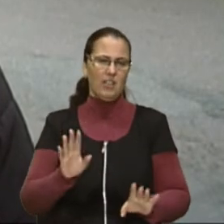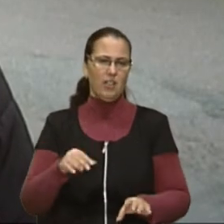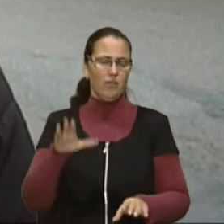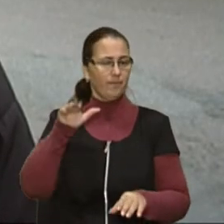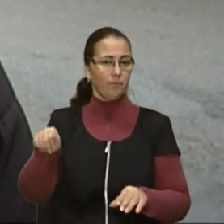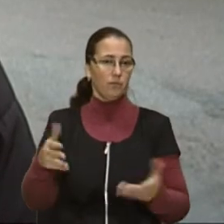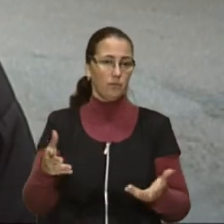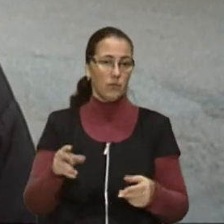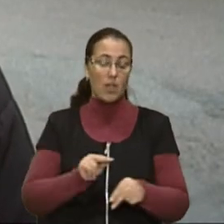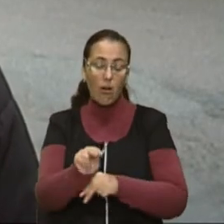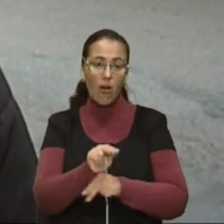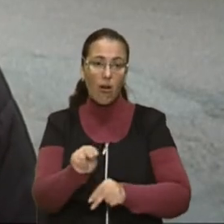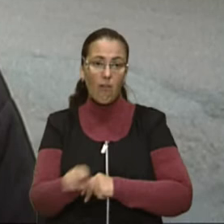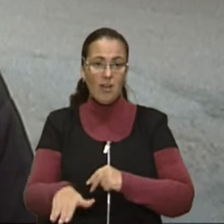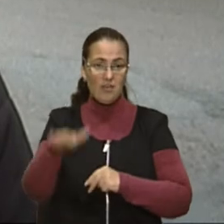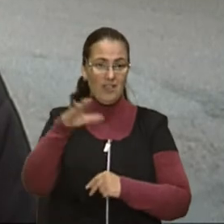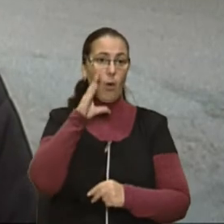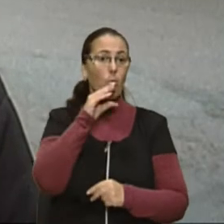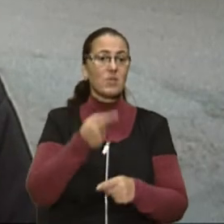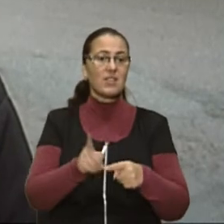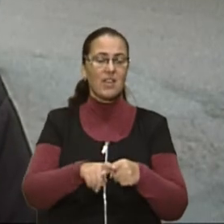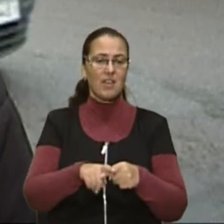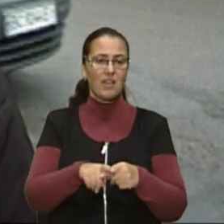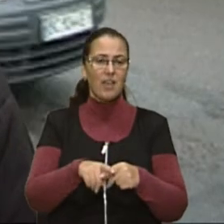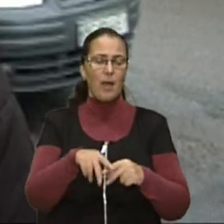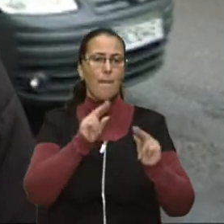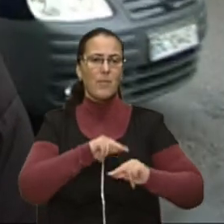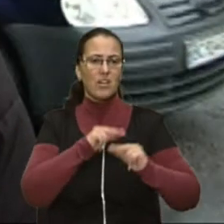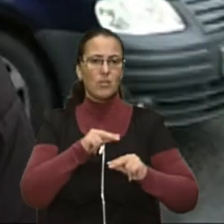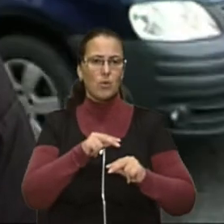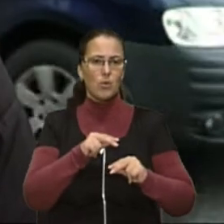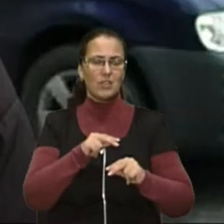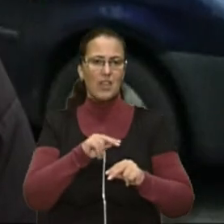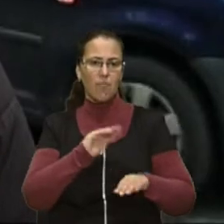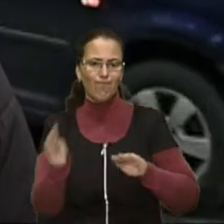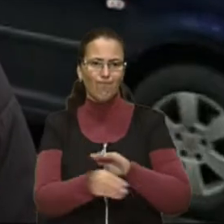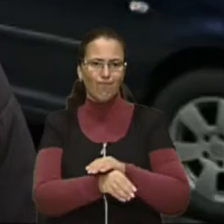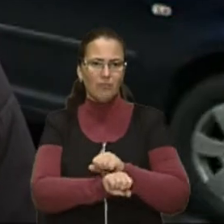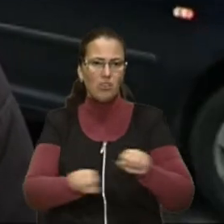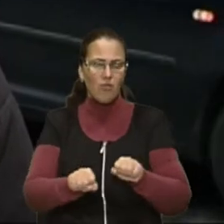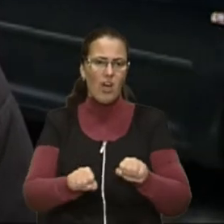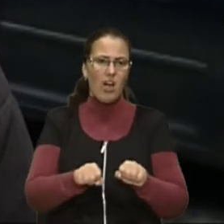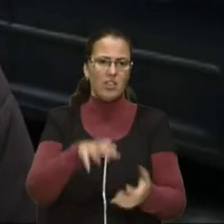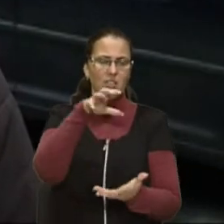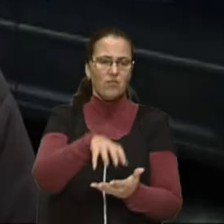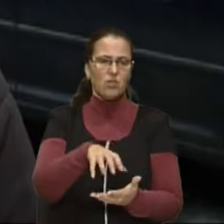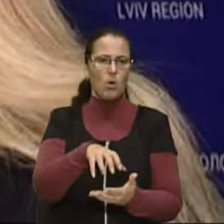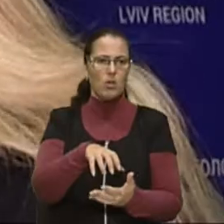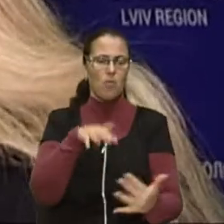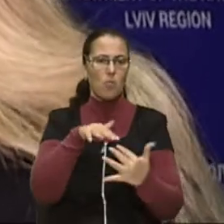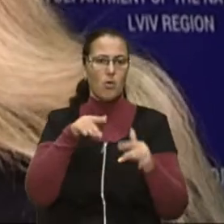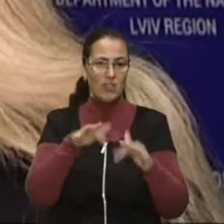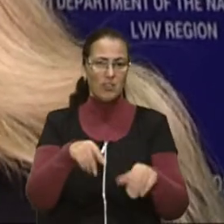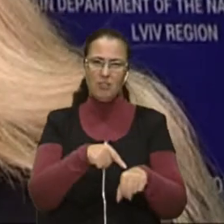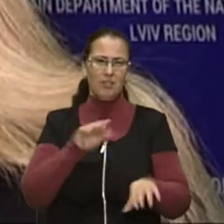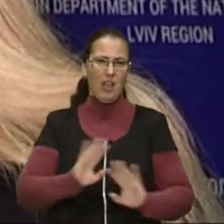з маличку. Тобто пси, які працюють на розмінування, які працюють в зоні бойових дій, вони мусять не реагувати.